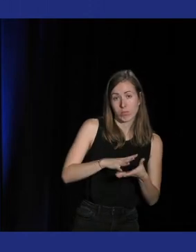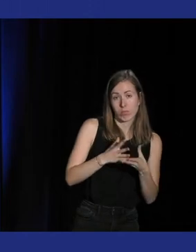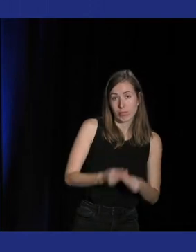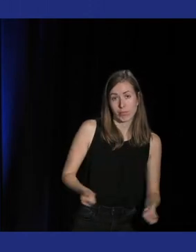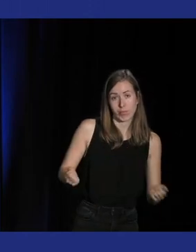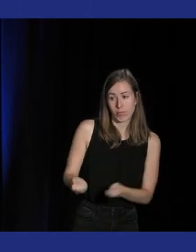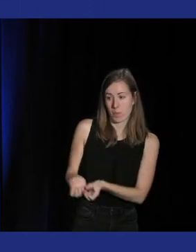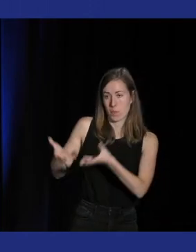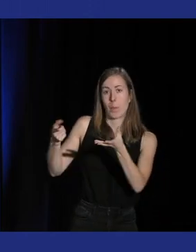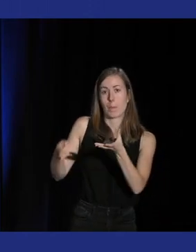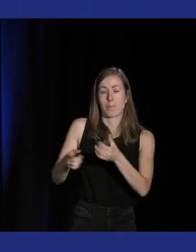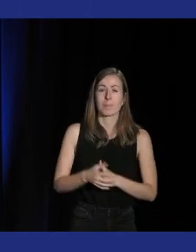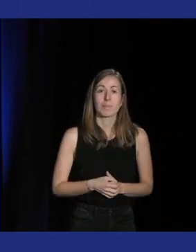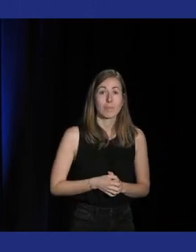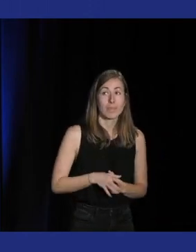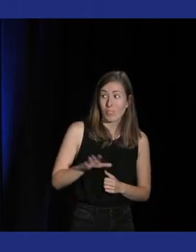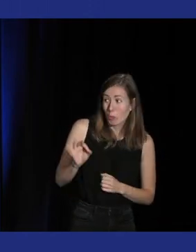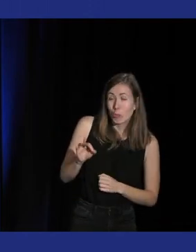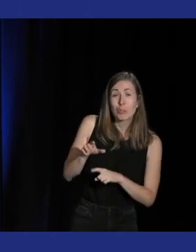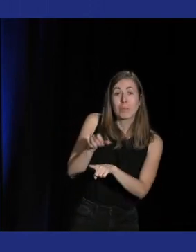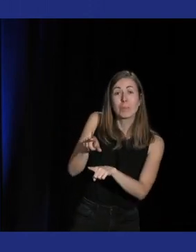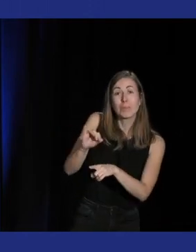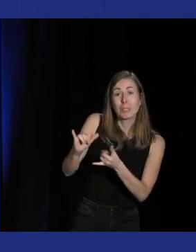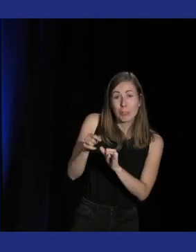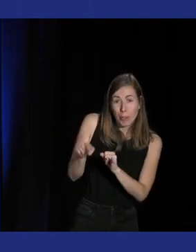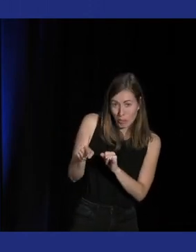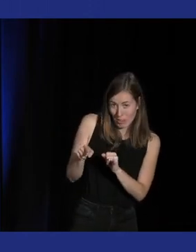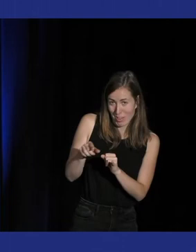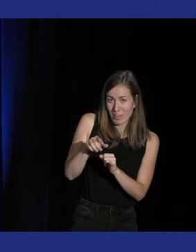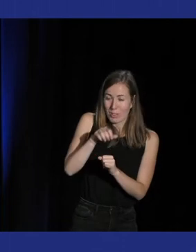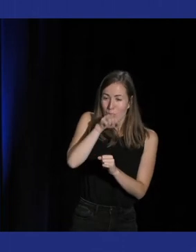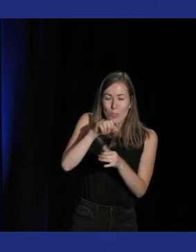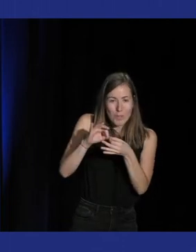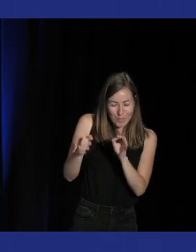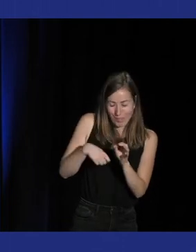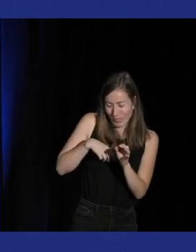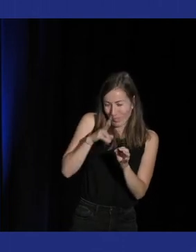anecdote préférée avec Just Dance c'est que ça va en plus dans le sens de ce qu'on disait de jeux